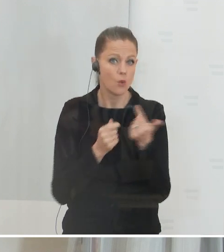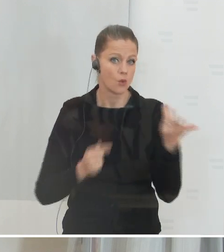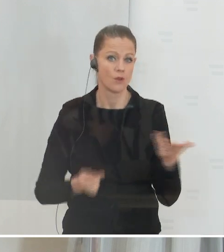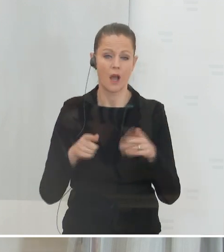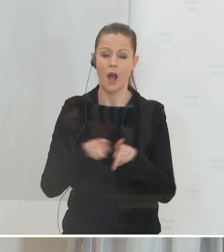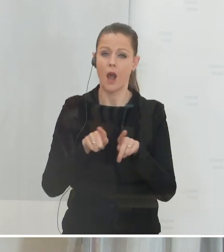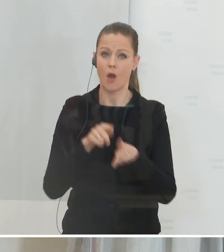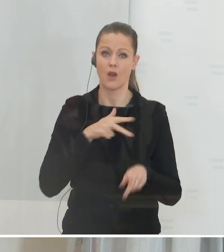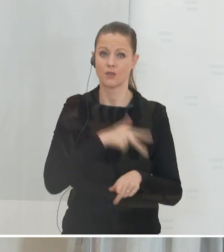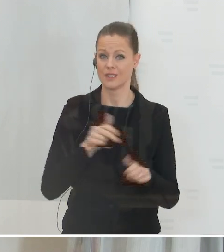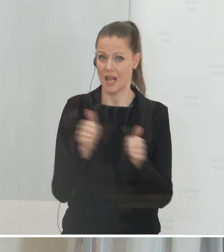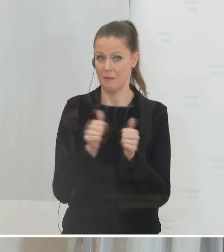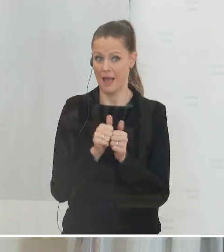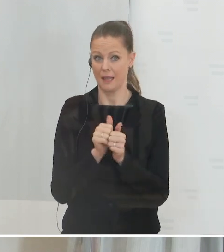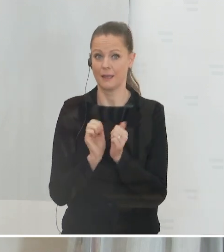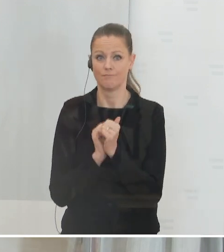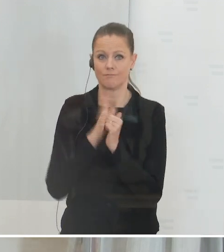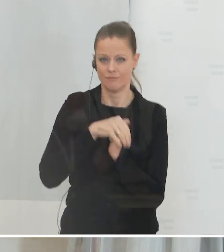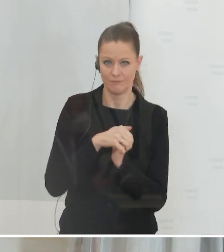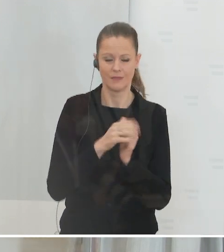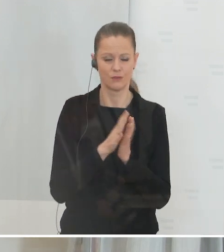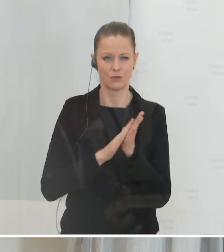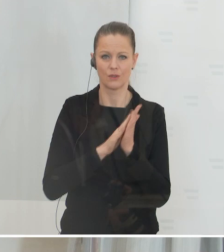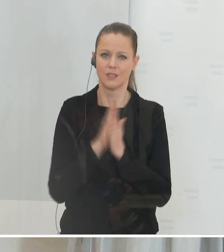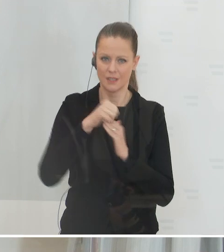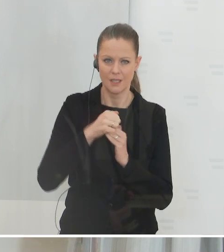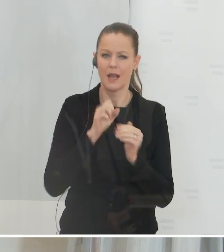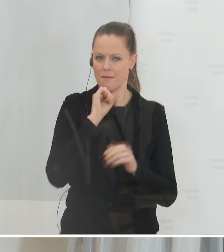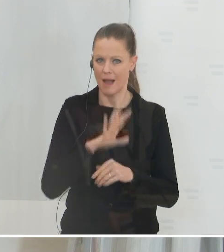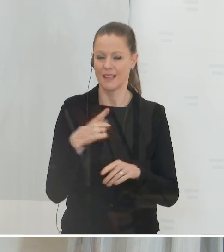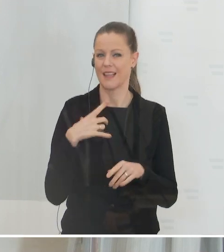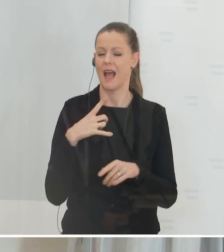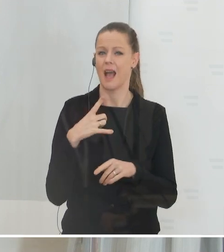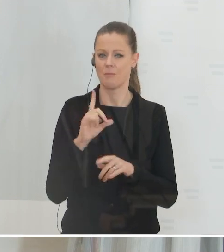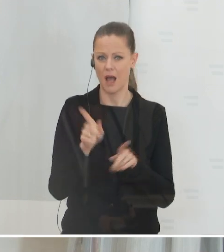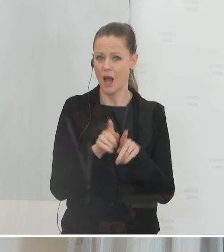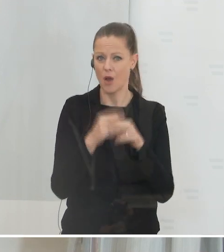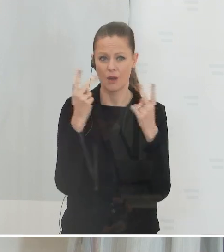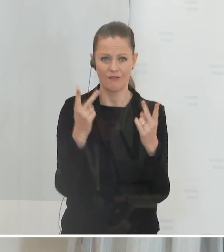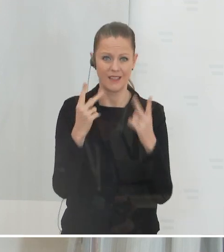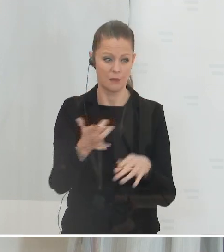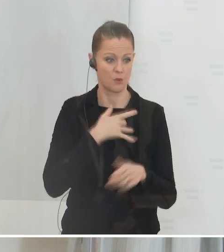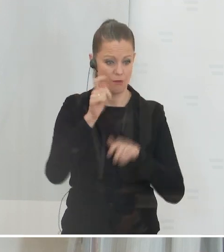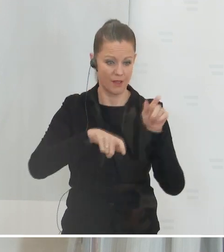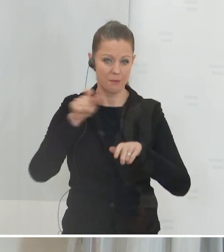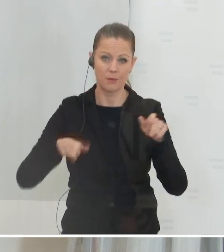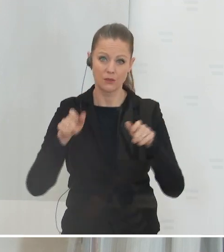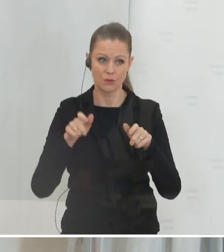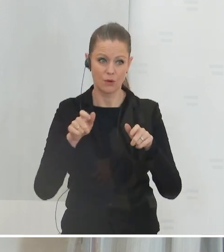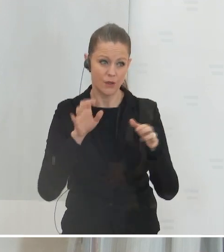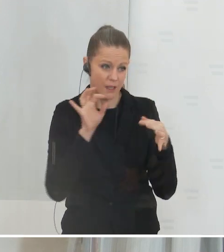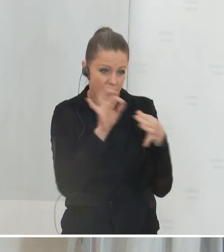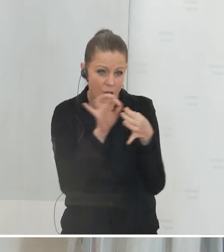die Sozialpartner nicht vereinnahmen, aber ich glaube, es war sehr wichtig, hier so nahe wie möglich an den Betroffenen zu sein, um zu sehen, wie die Kurzarbeit